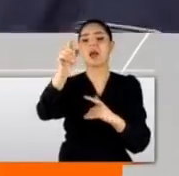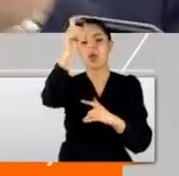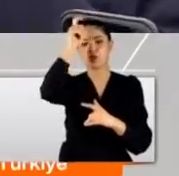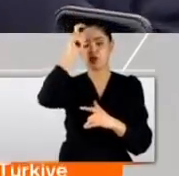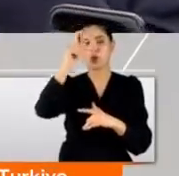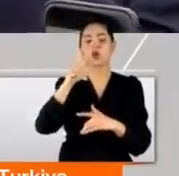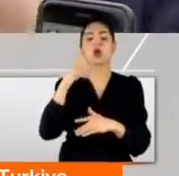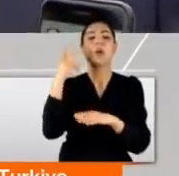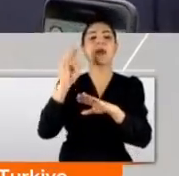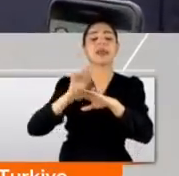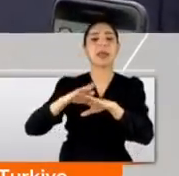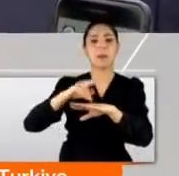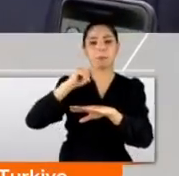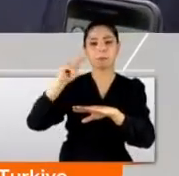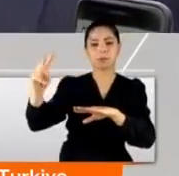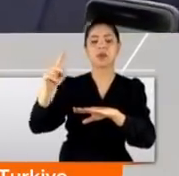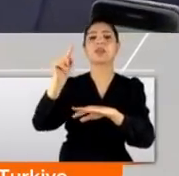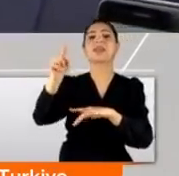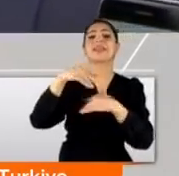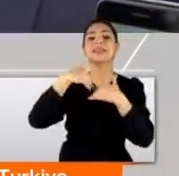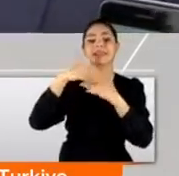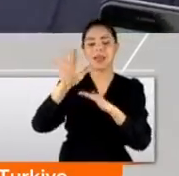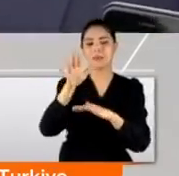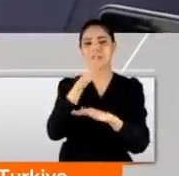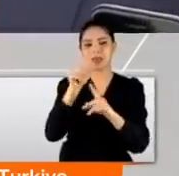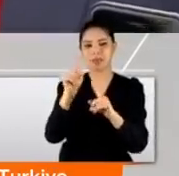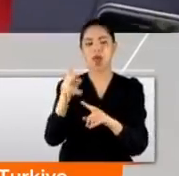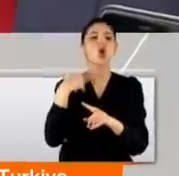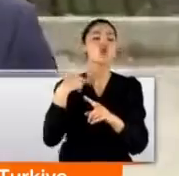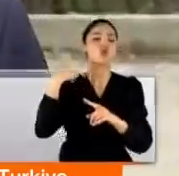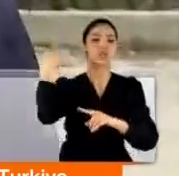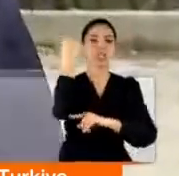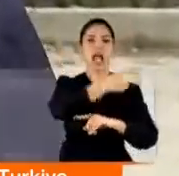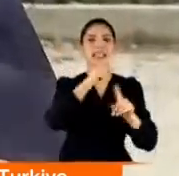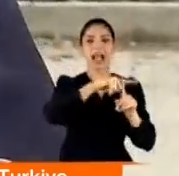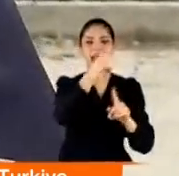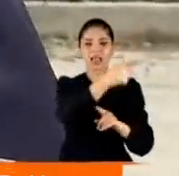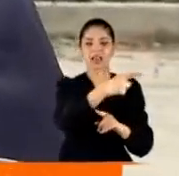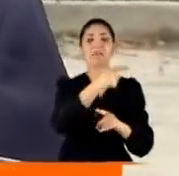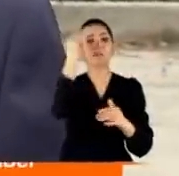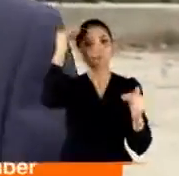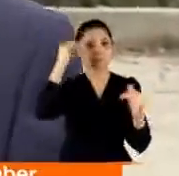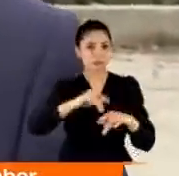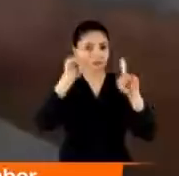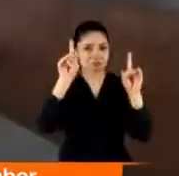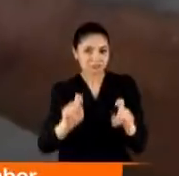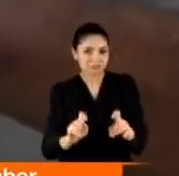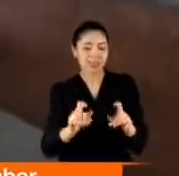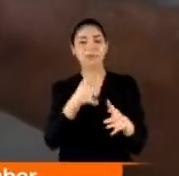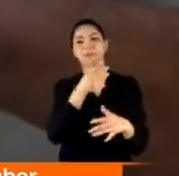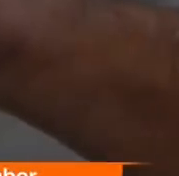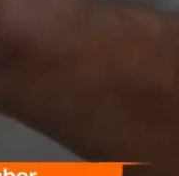yerli bir sosyal medya ağı değil. O da bildiğim kadarıyla Rusya'ya ait. Yağmurdan kaçarken doluya mı tutuluyoruz acaba?